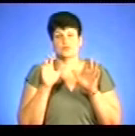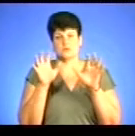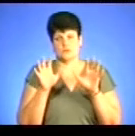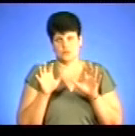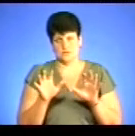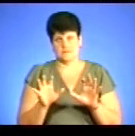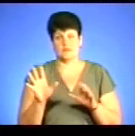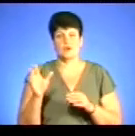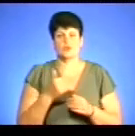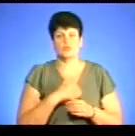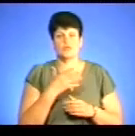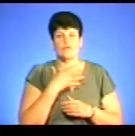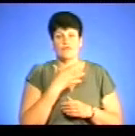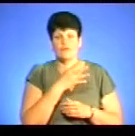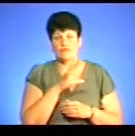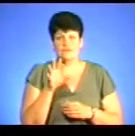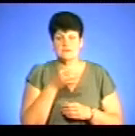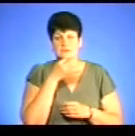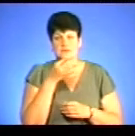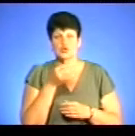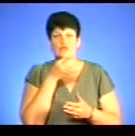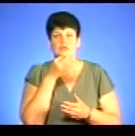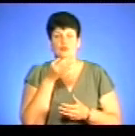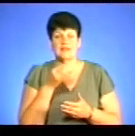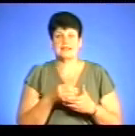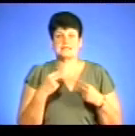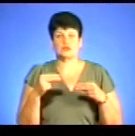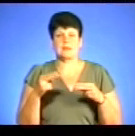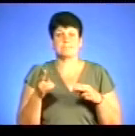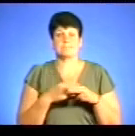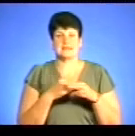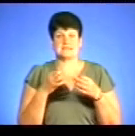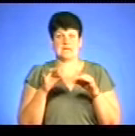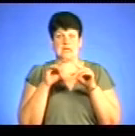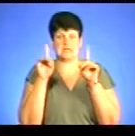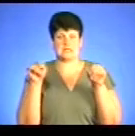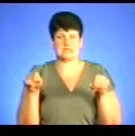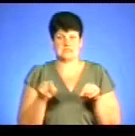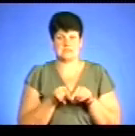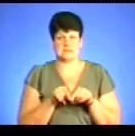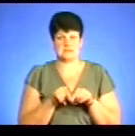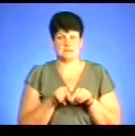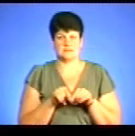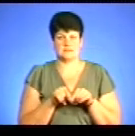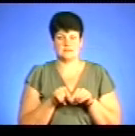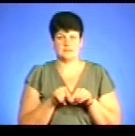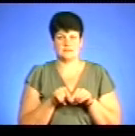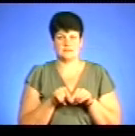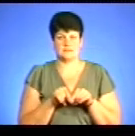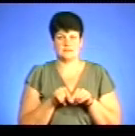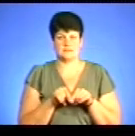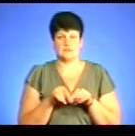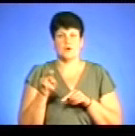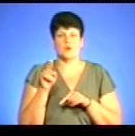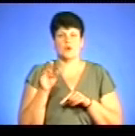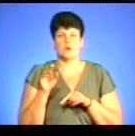всіх повідомити і застерегти, що відповідальність за торгівлю без ліцензії перше йде на продавця. По